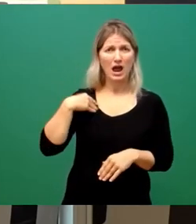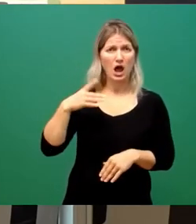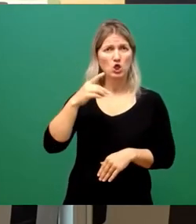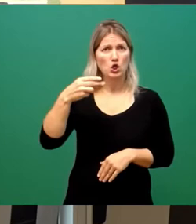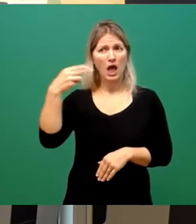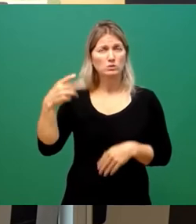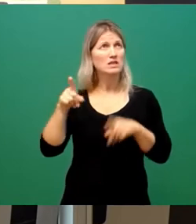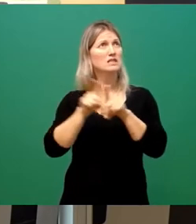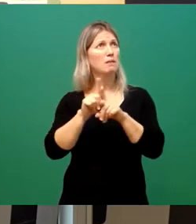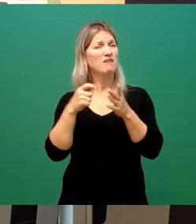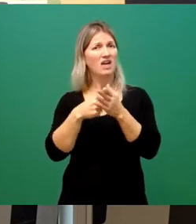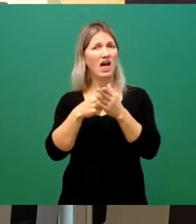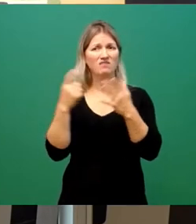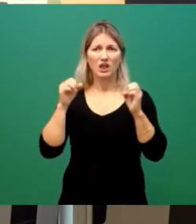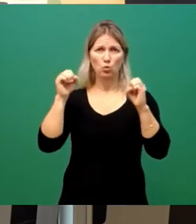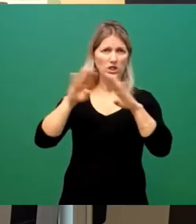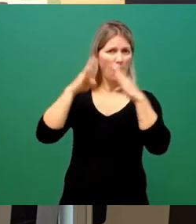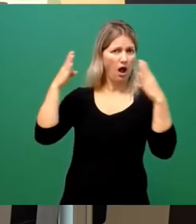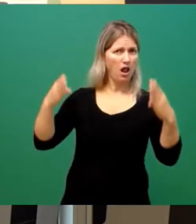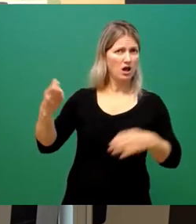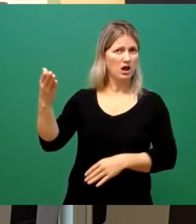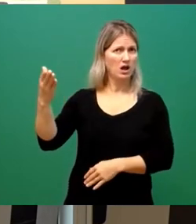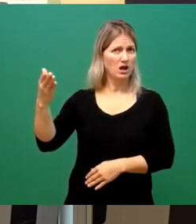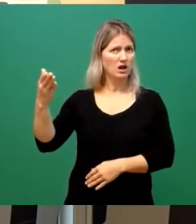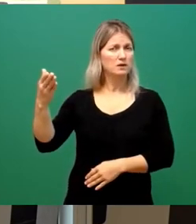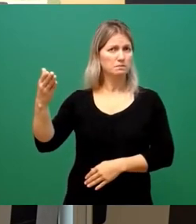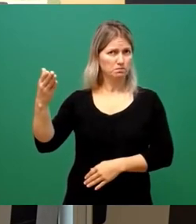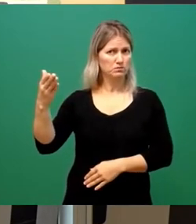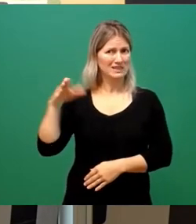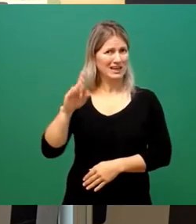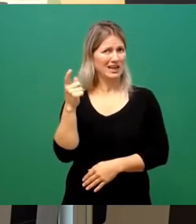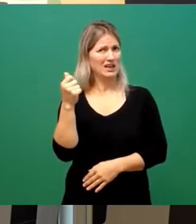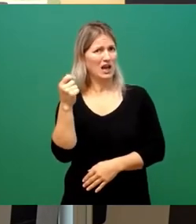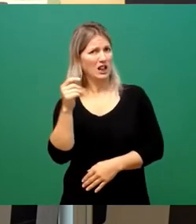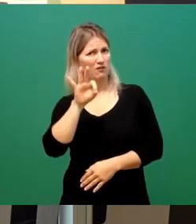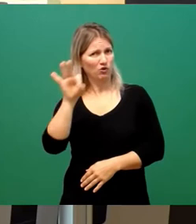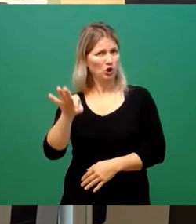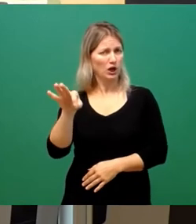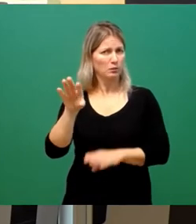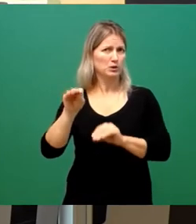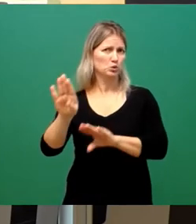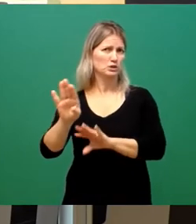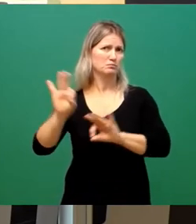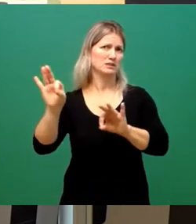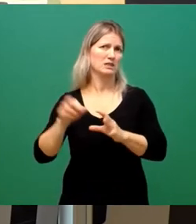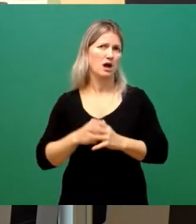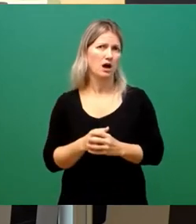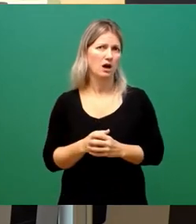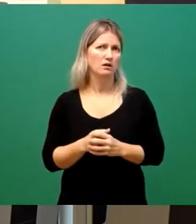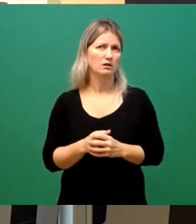aus ihrem Bereich, die man für dieses Geld bauen könnte. Aus dem Grund sind wir